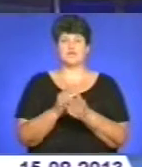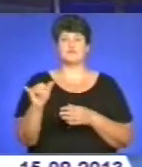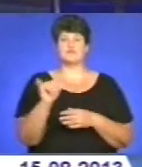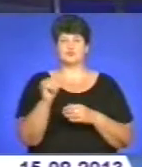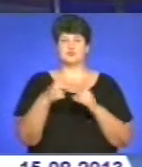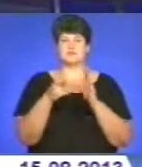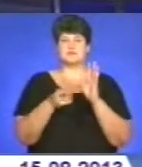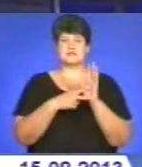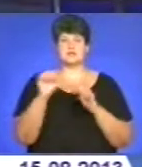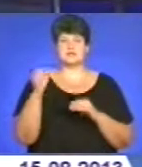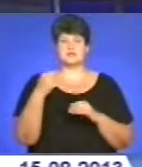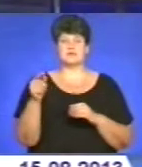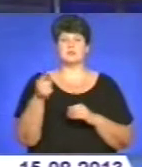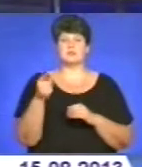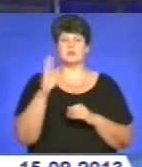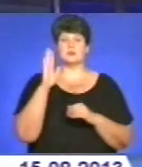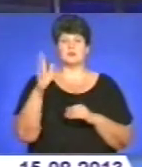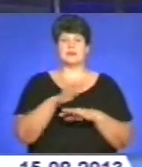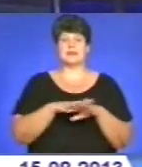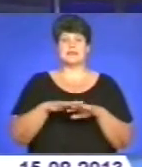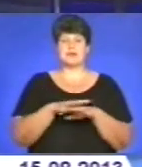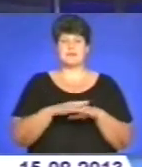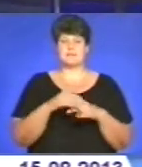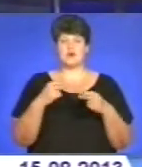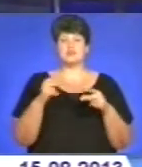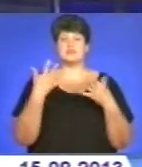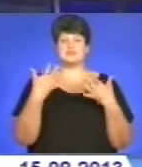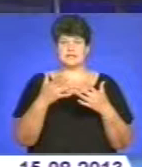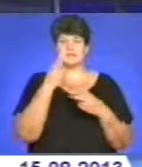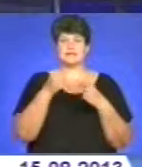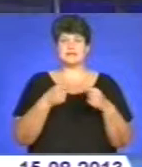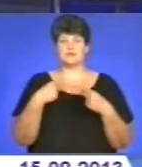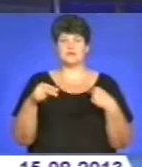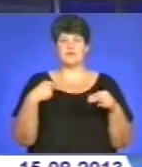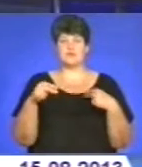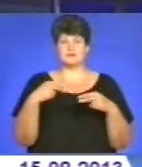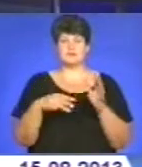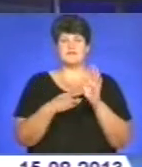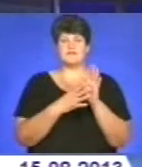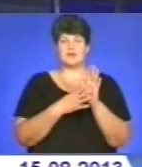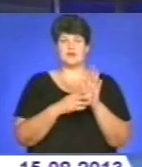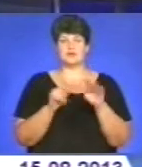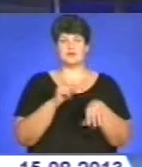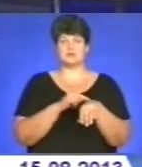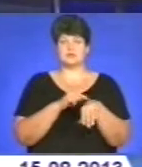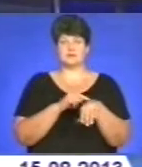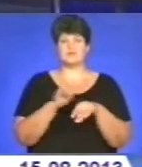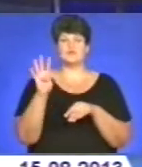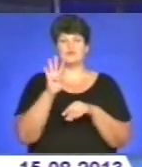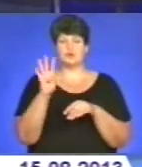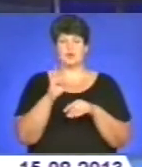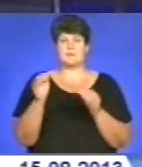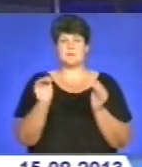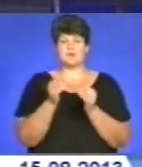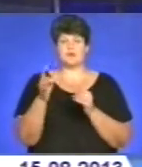серпня, у Тернополі відбудеться ярмарок. Вже традиційно торгувати почнуть з 9-ї години у чотирьох мікрорайонах